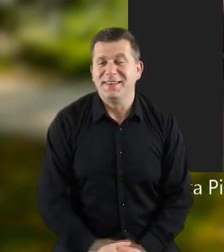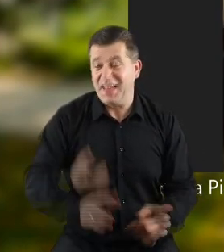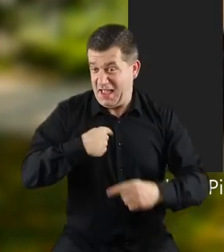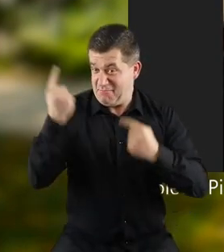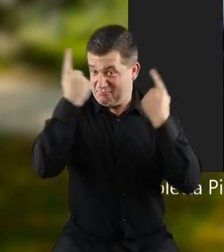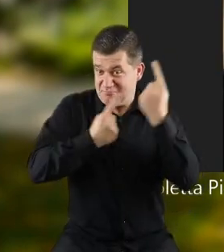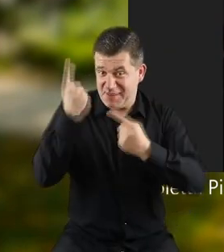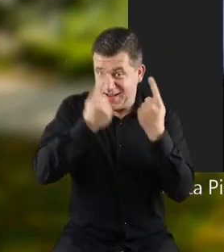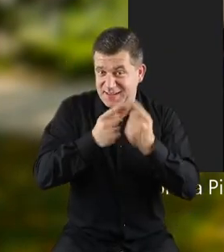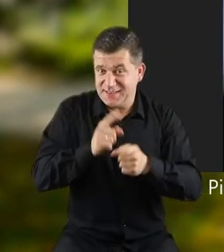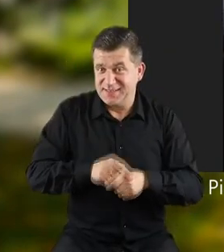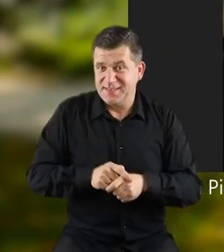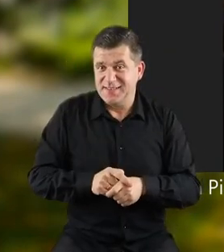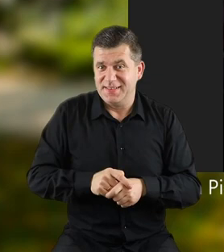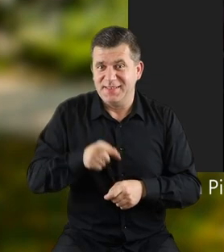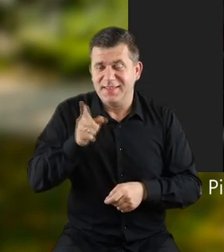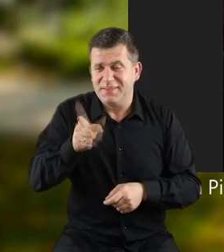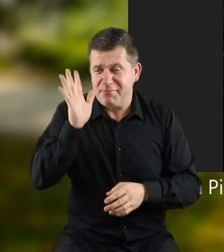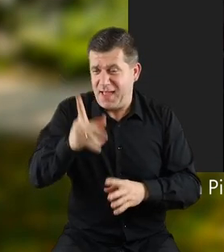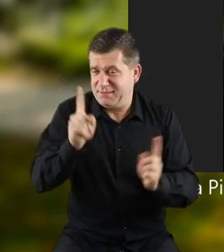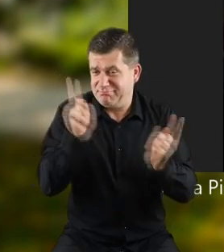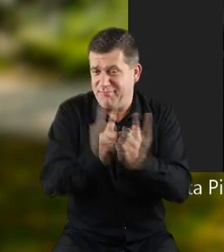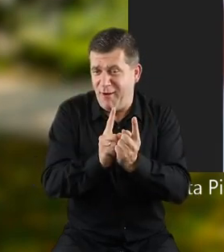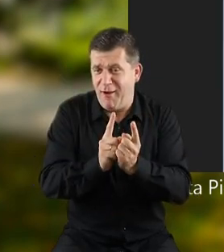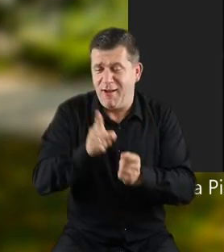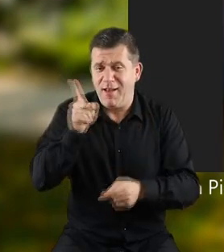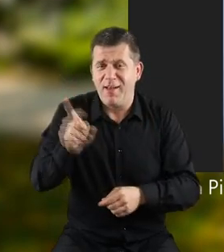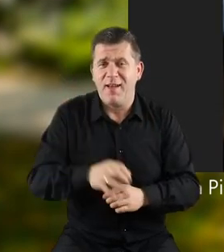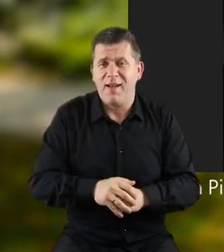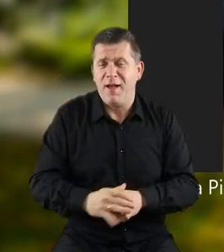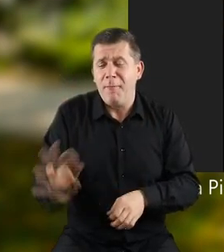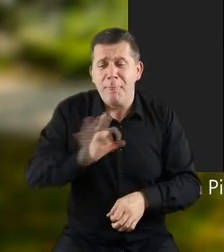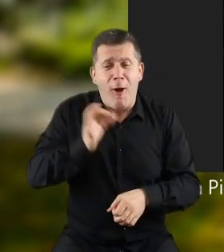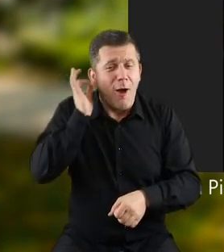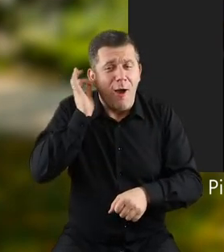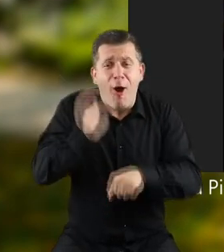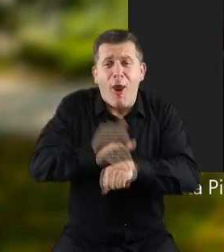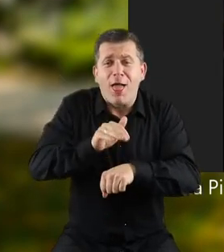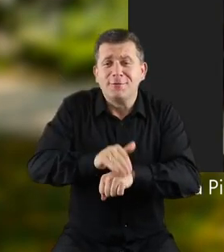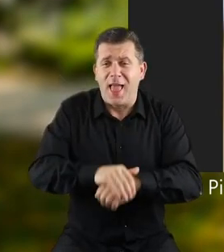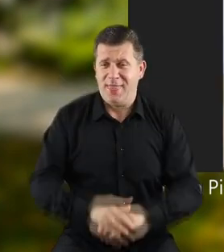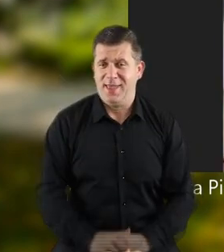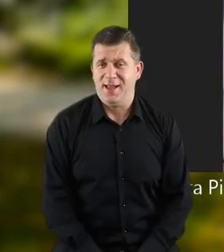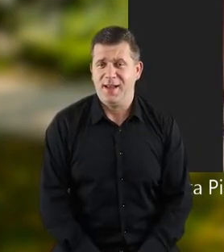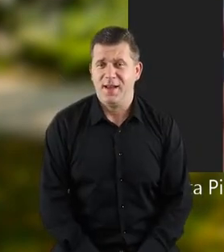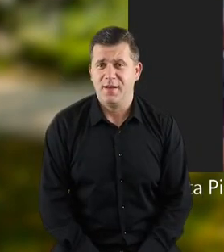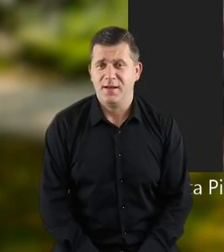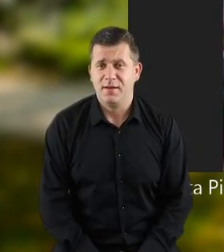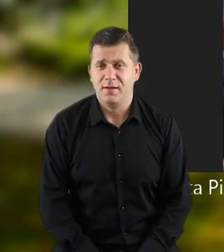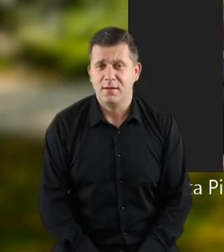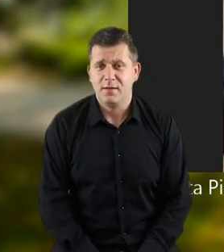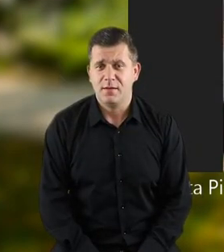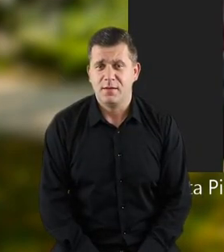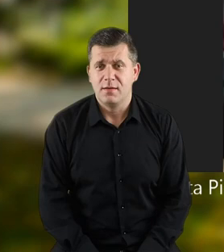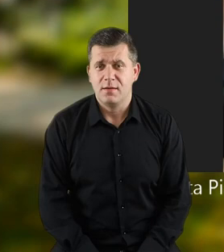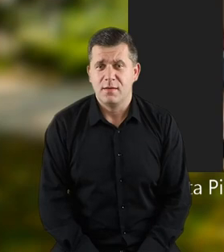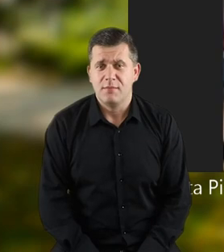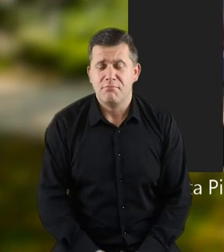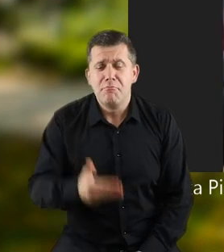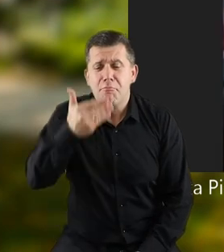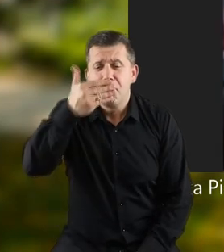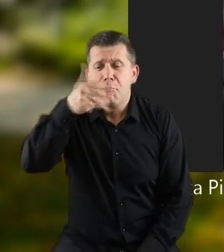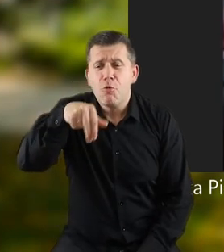bo myślę, że tam spotkam, mają koleżankę. Uuu,